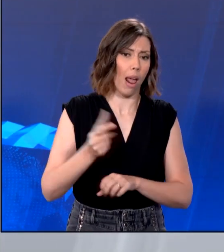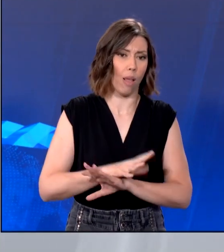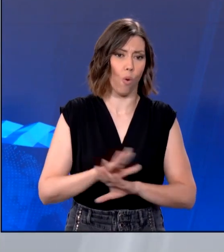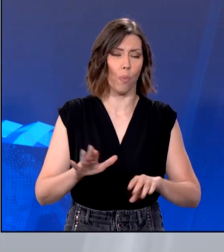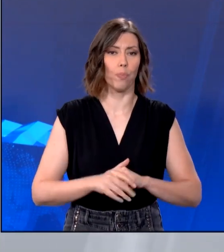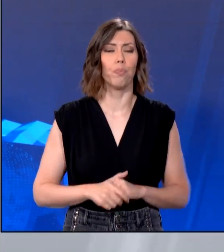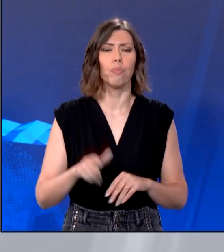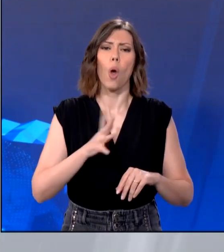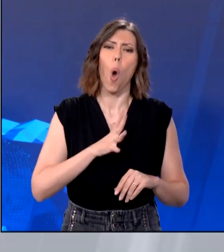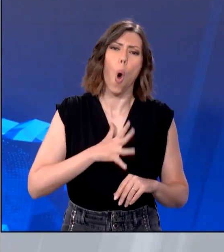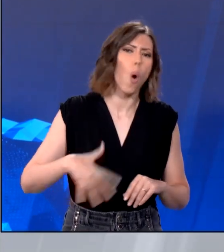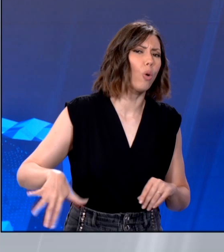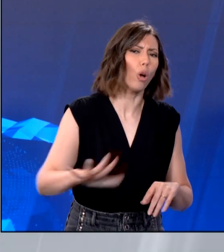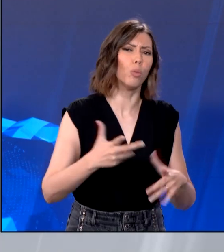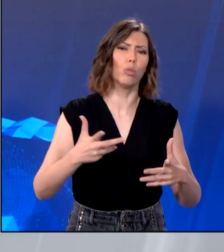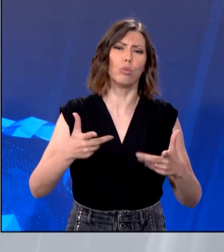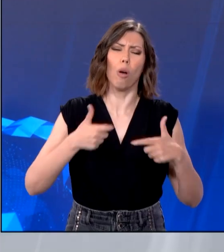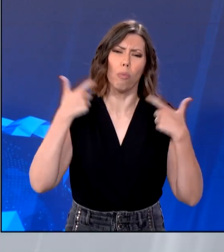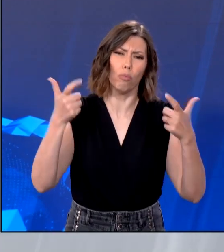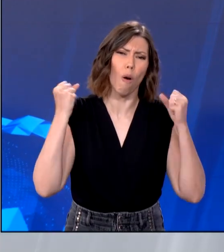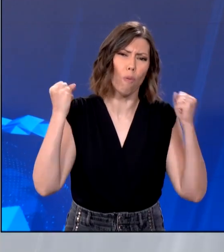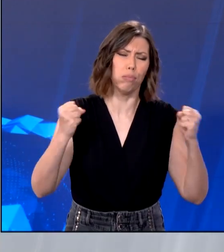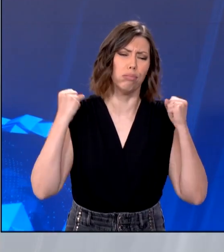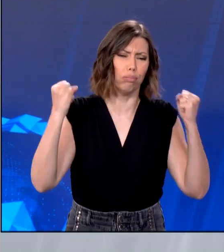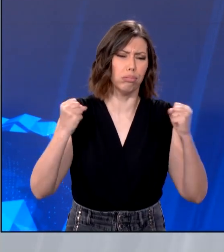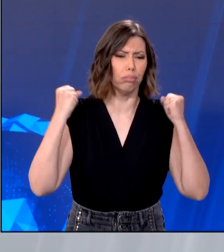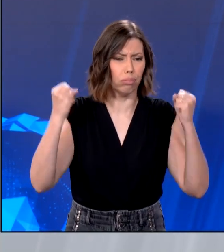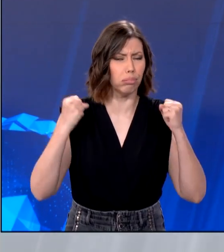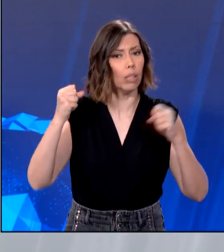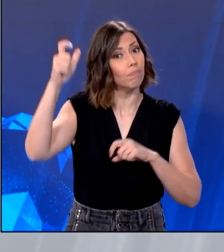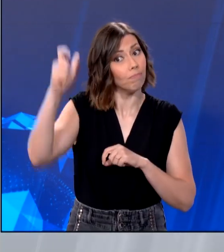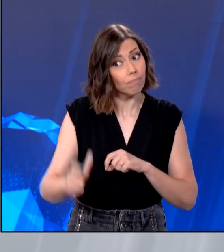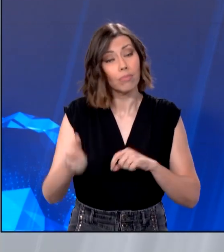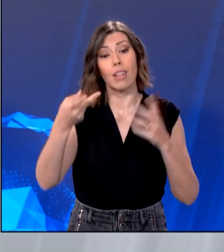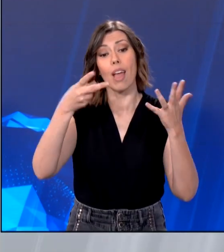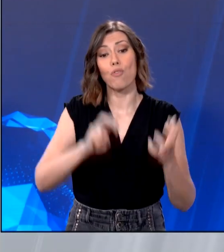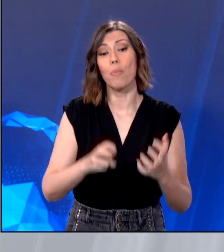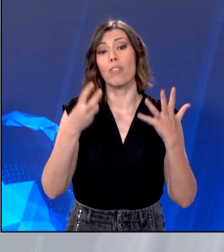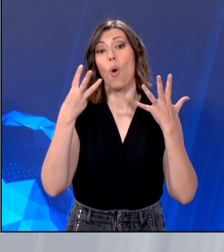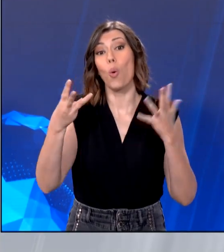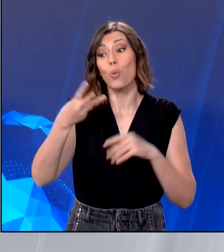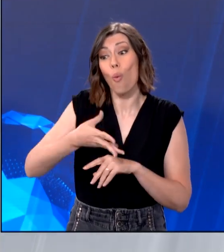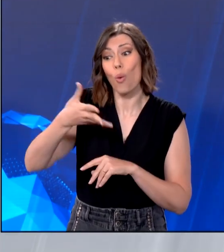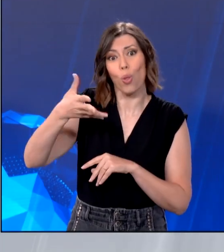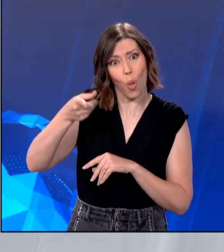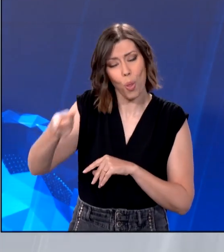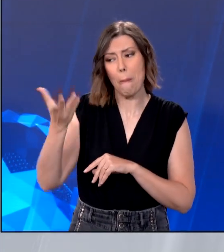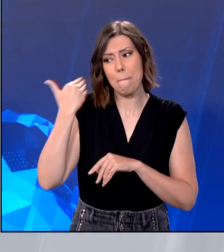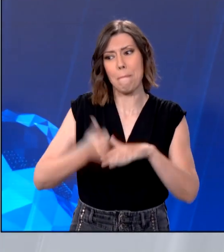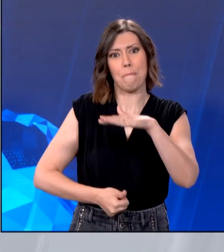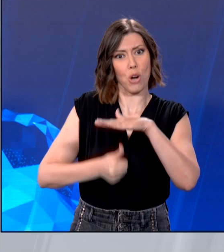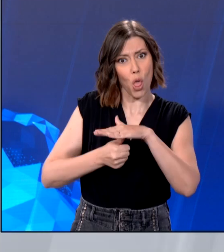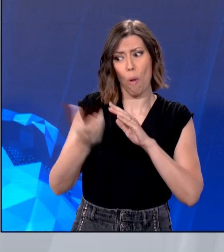Το πλήθος ζητοκραυγάζει, επαναλαμβάνοντας το σύνθημα του 78χρονου πρώην πρόεδρου, μετά την επίθεση στην προεκλογική του